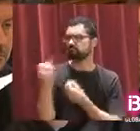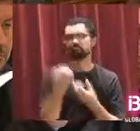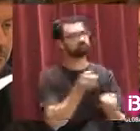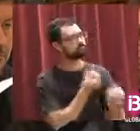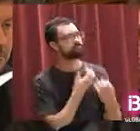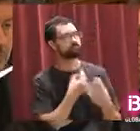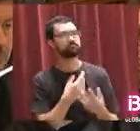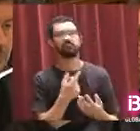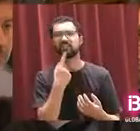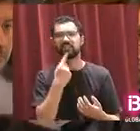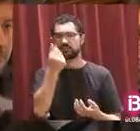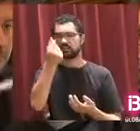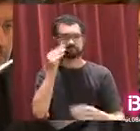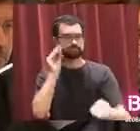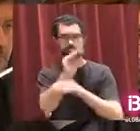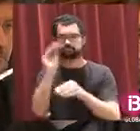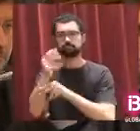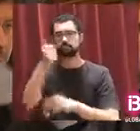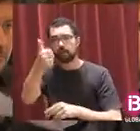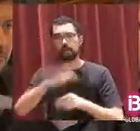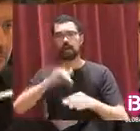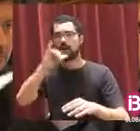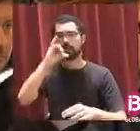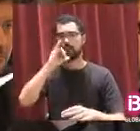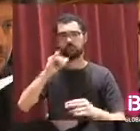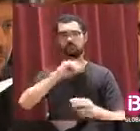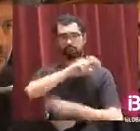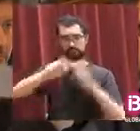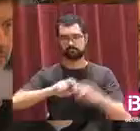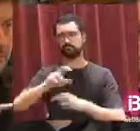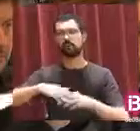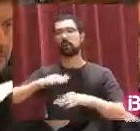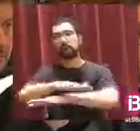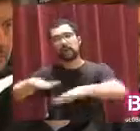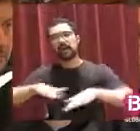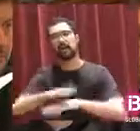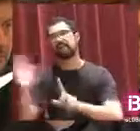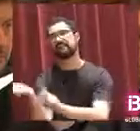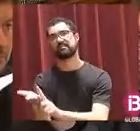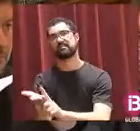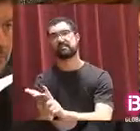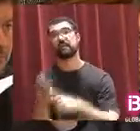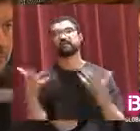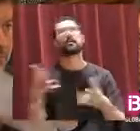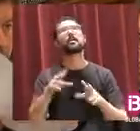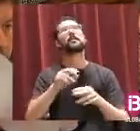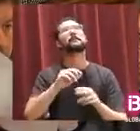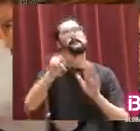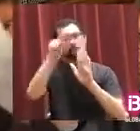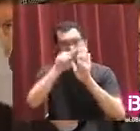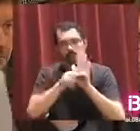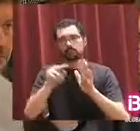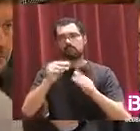conseqüències de la manca d'inversions en el cànon d'assanetjament a diverses platges de Palma, quines són les mesures de millora d'eficiència i